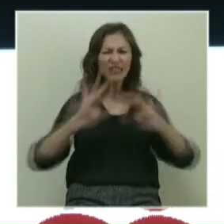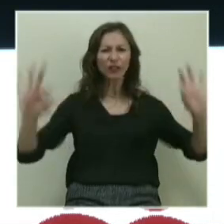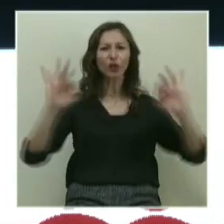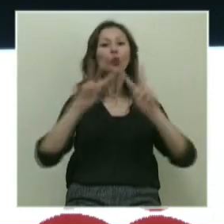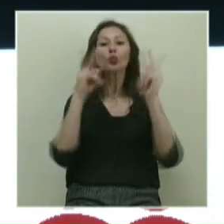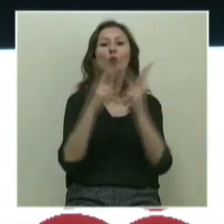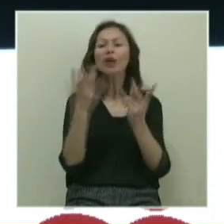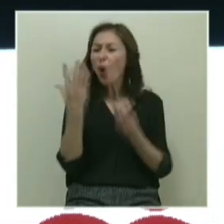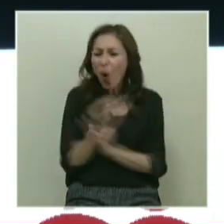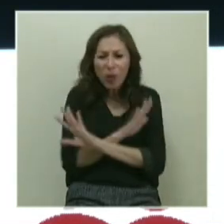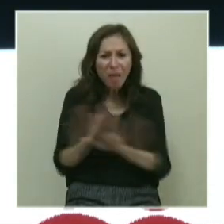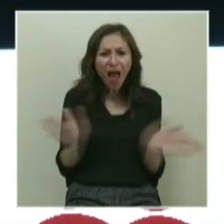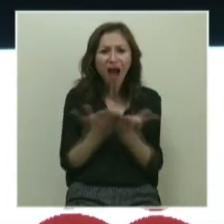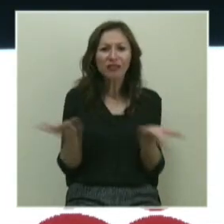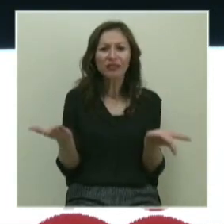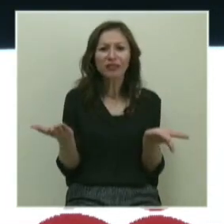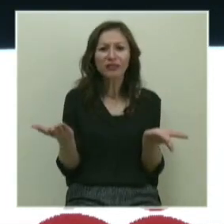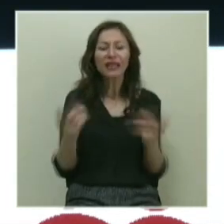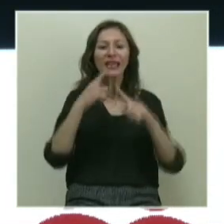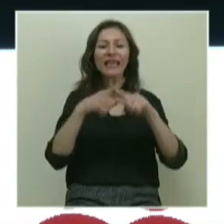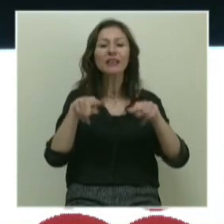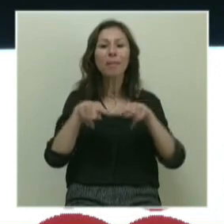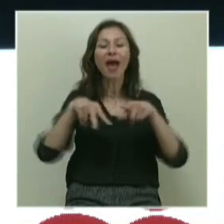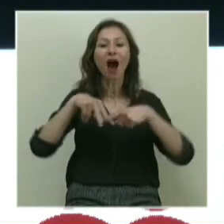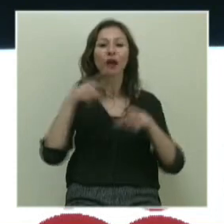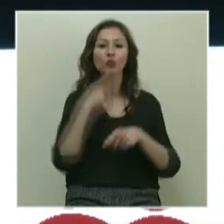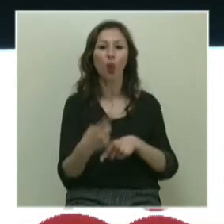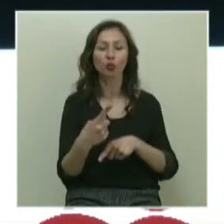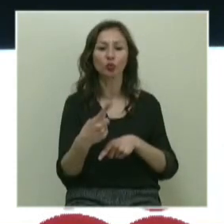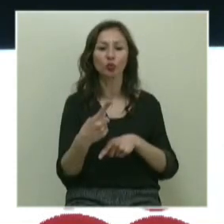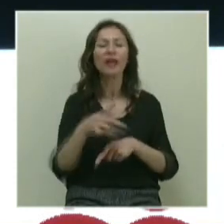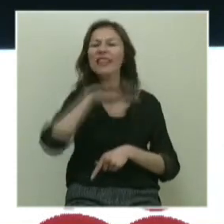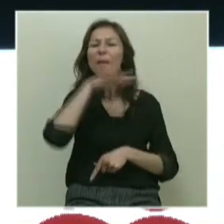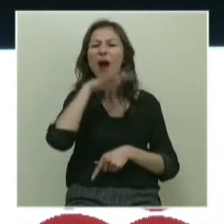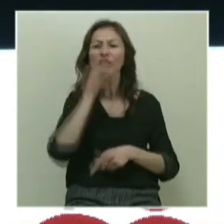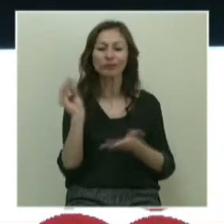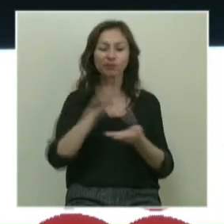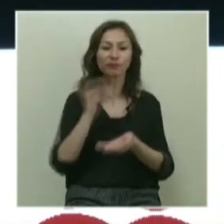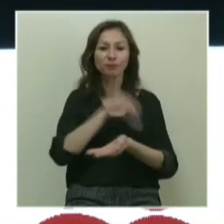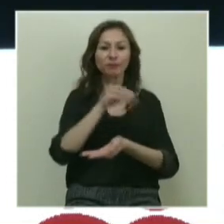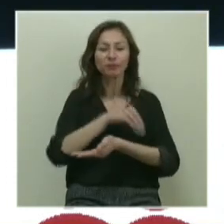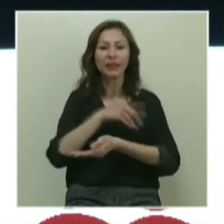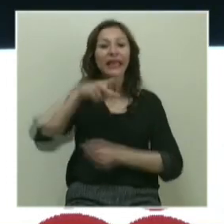dünyada olmayan XNA diyoruz. Xenonükleik asit, yabancı nükleik asit.